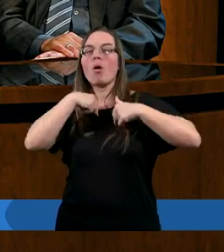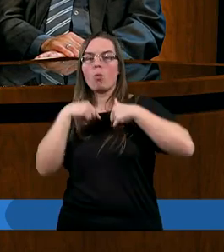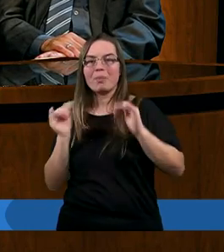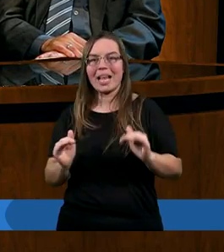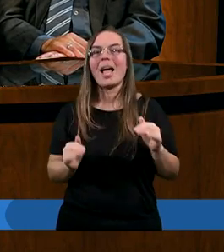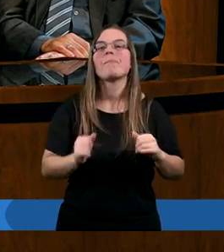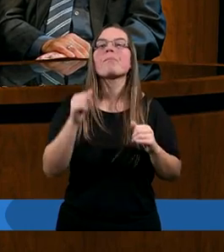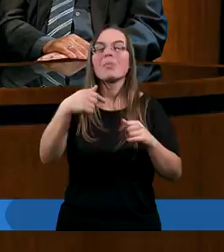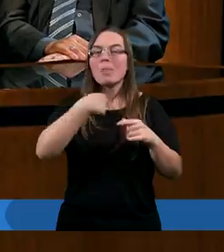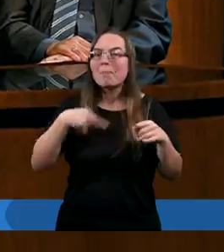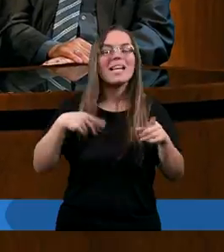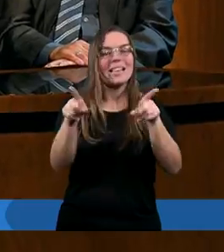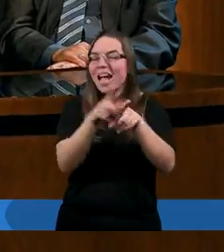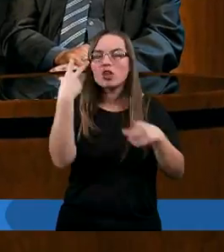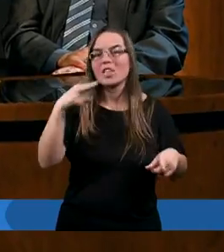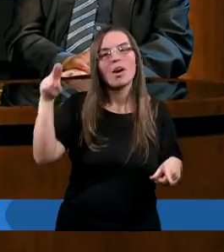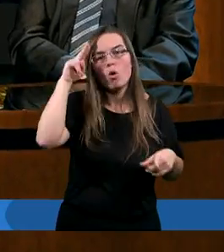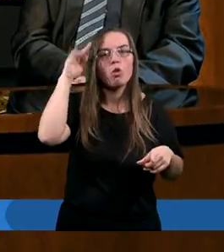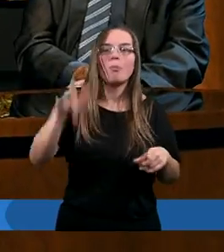My też nie rozumiemy.